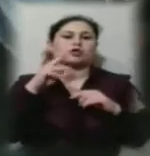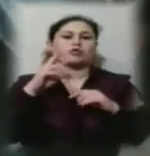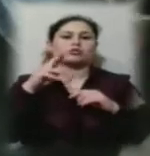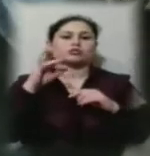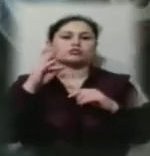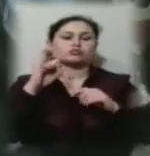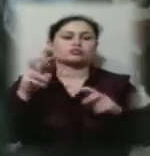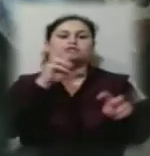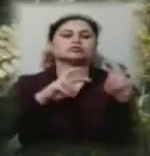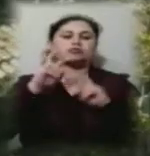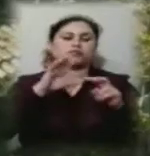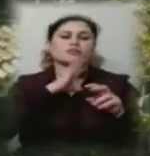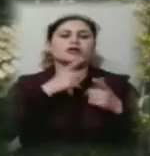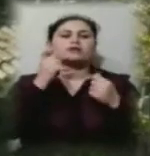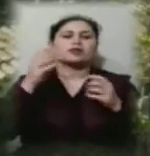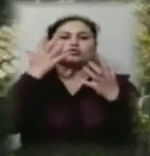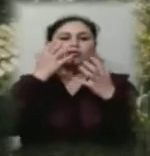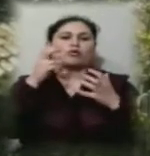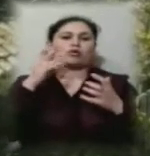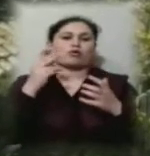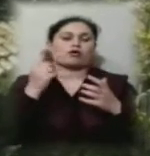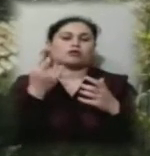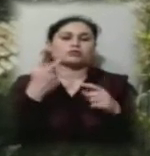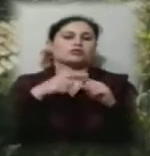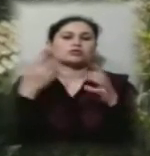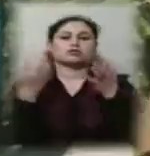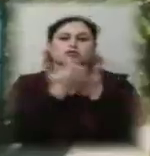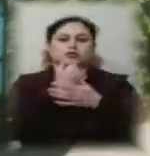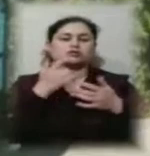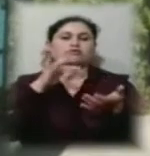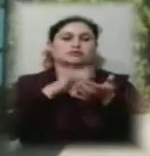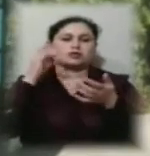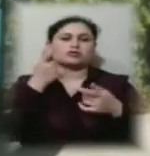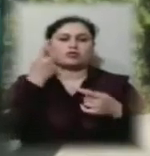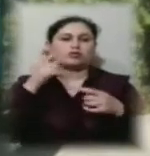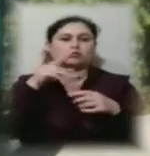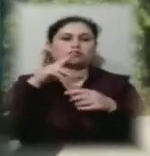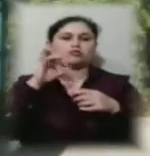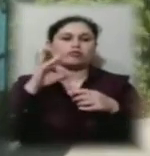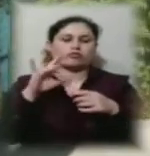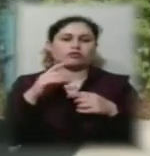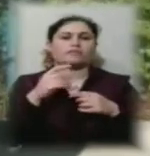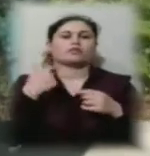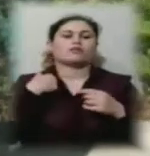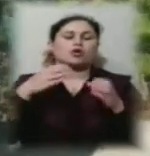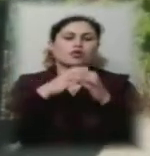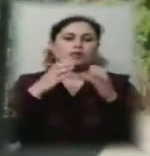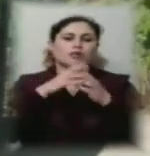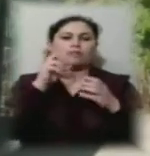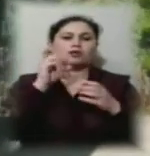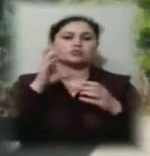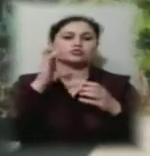похмурі локації. Та й знайшли на одному з подвір'їв у центрі. Ми команда «Макс Студіо»